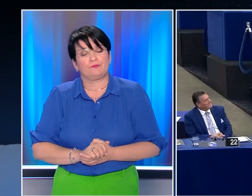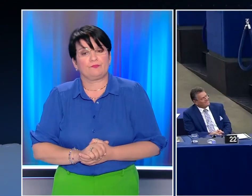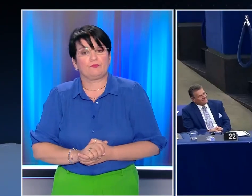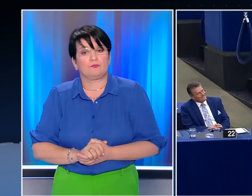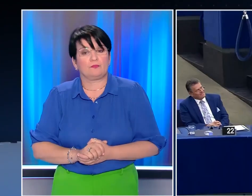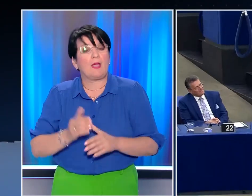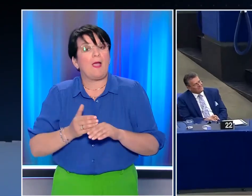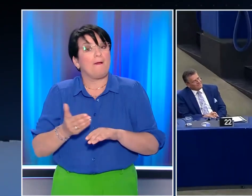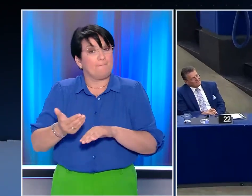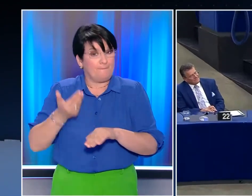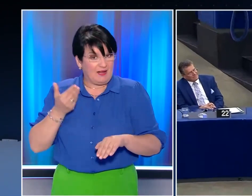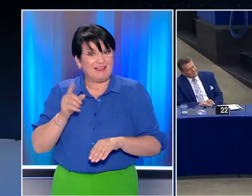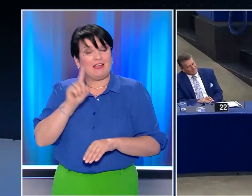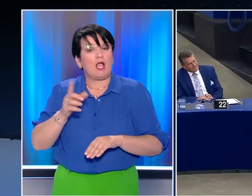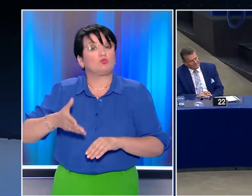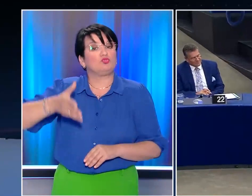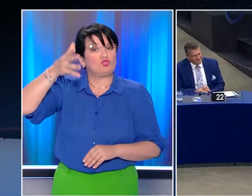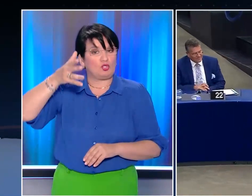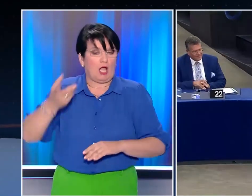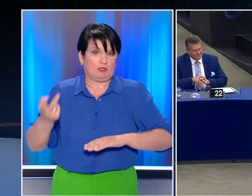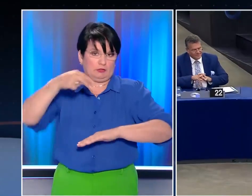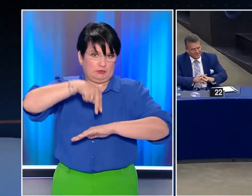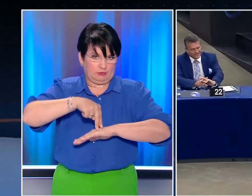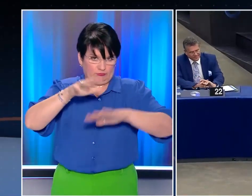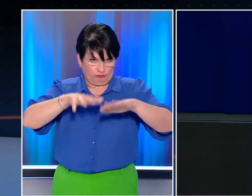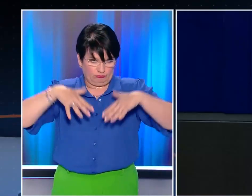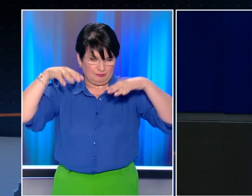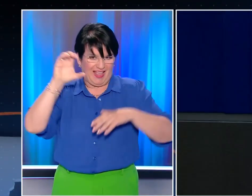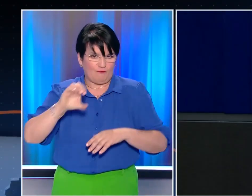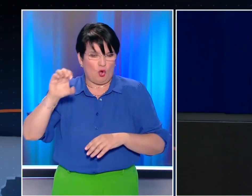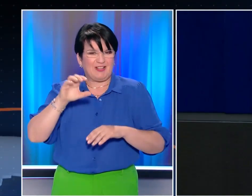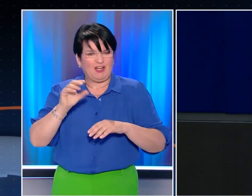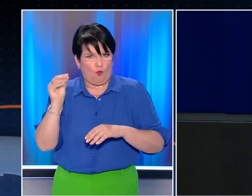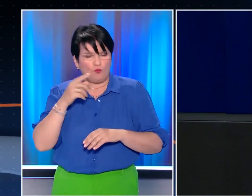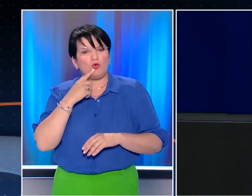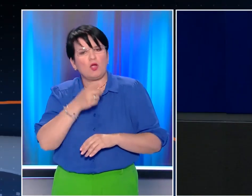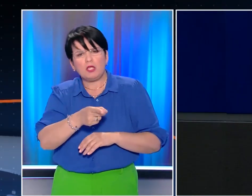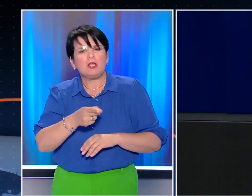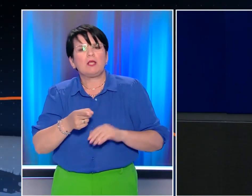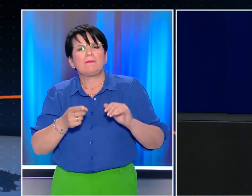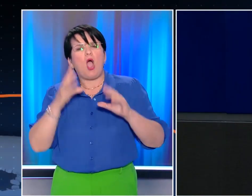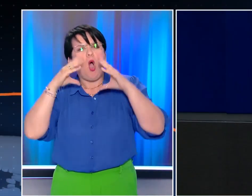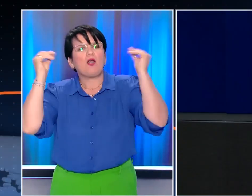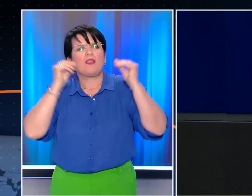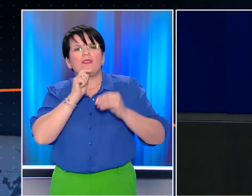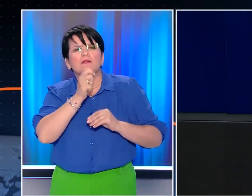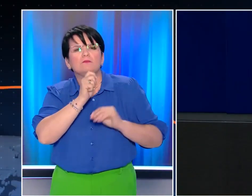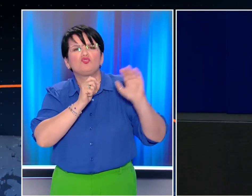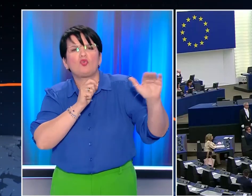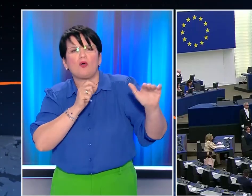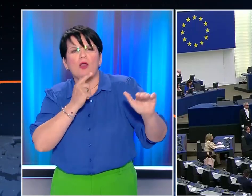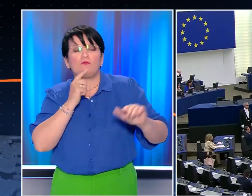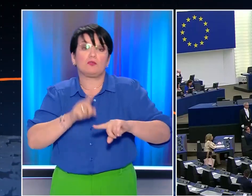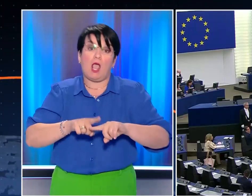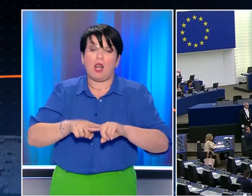Λίγες ώρες νωρίτερα Ο Κυριάκος Μητσοτάκης Από το βήμα του Ευρωκοινοβουλίου Απαντώντας σε ερώτηση Ολλανδής Ευρωβουλευτή Είχε ξεκαθαρίσει ότι η